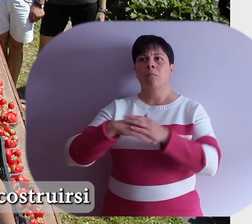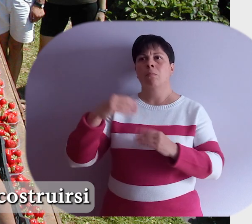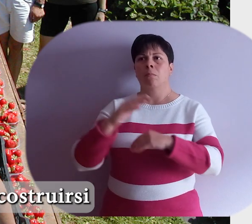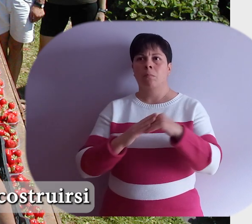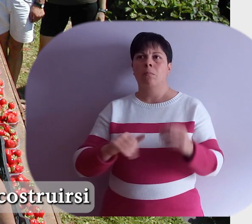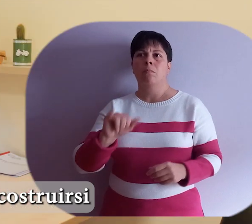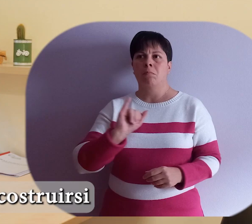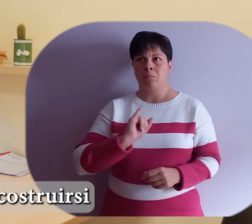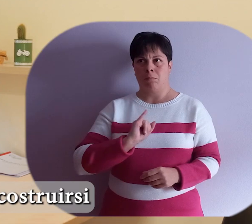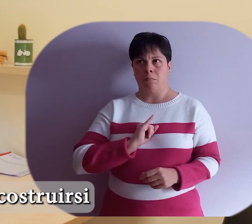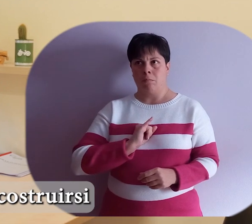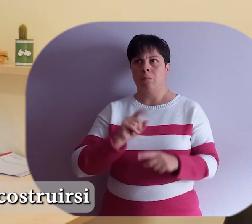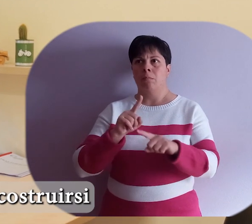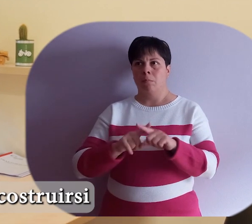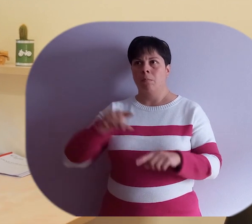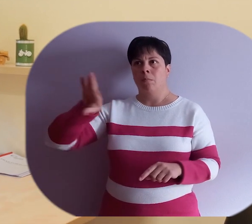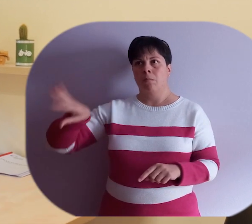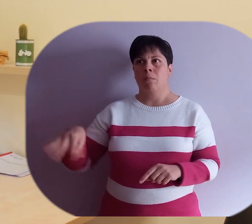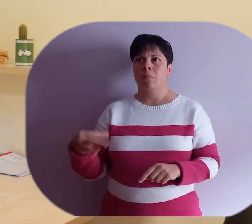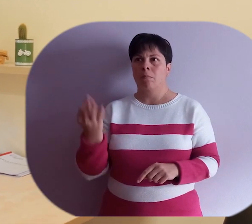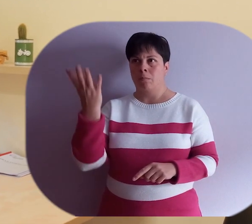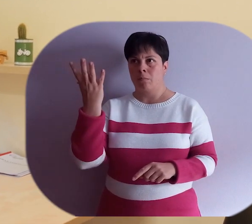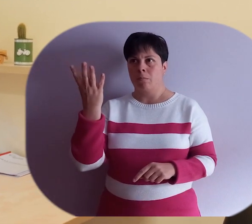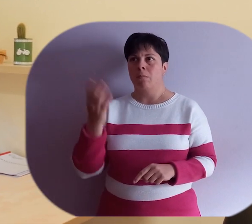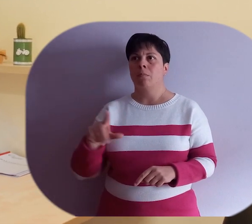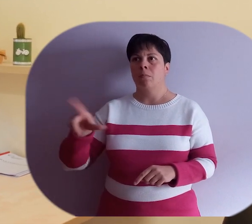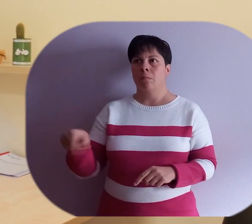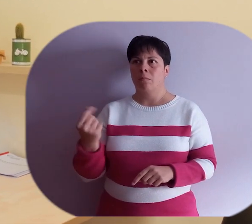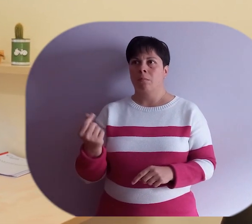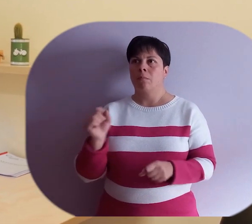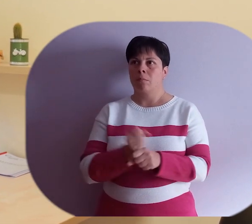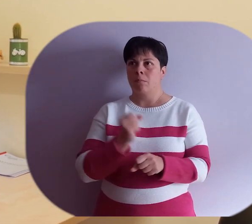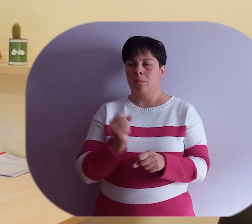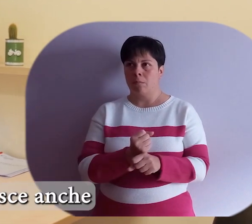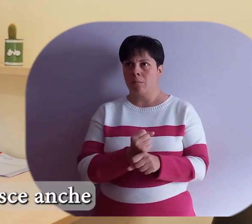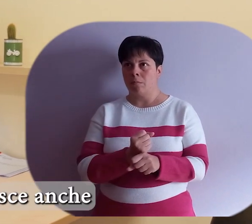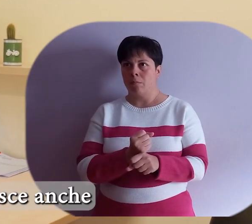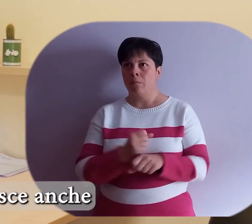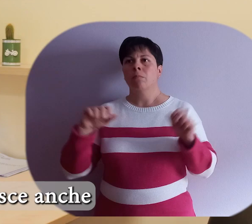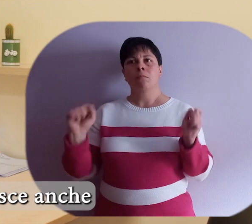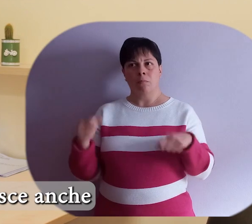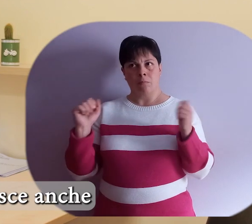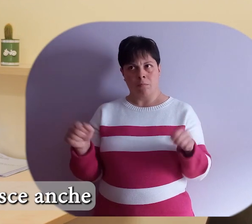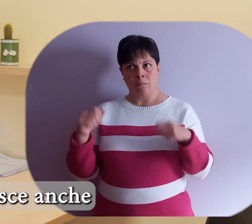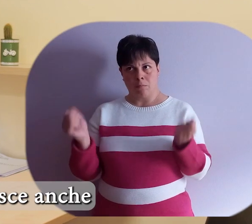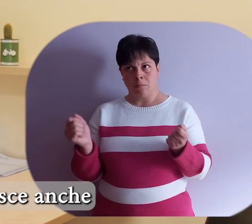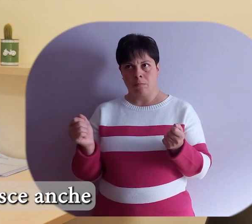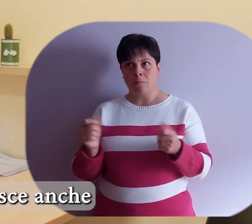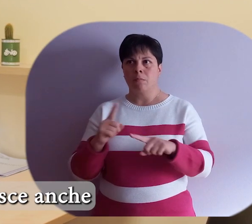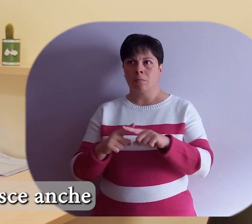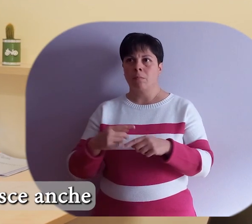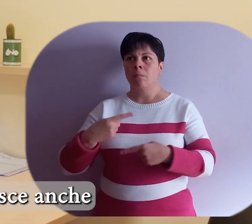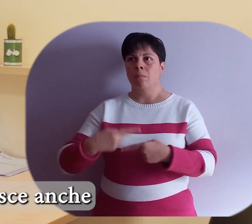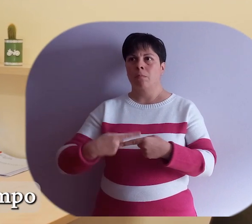lavoro non solo permette di costruirsi competenze e processi anche di autodeterminazione, ma